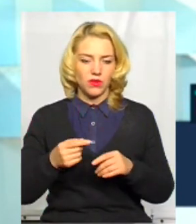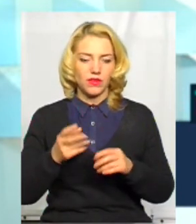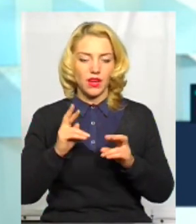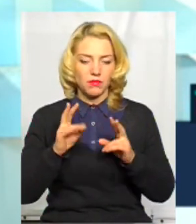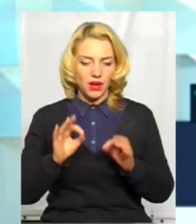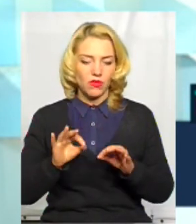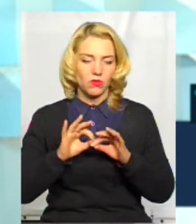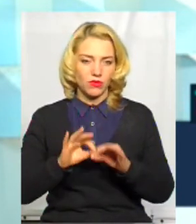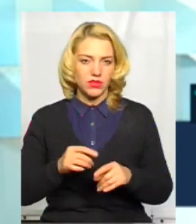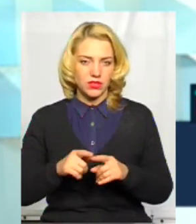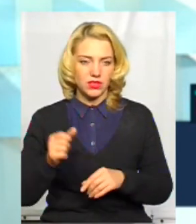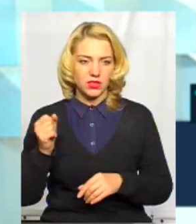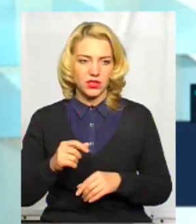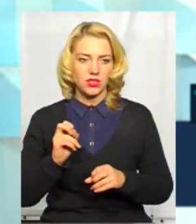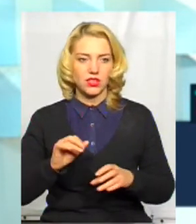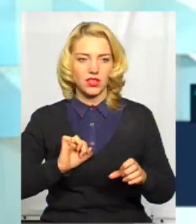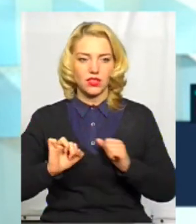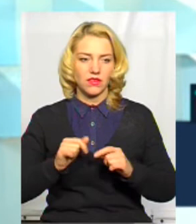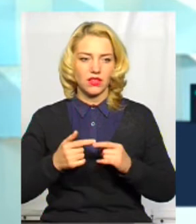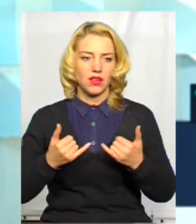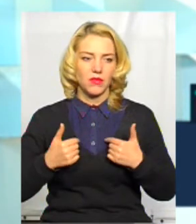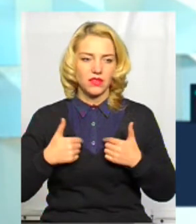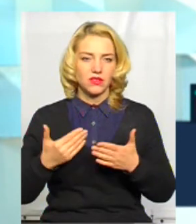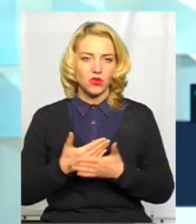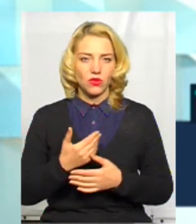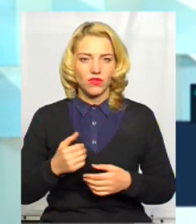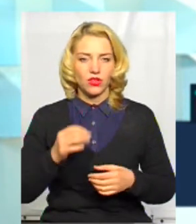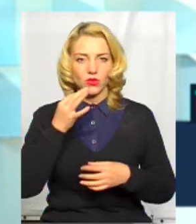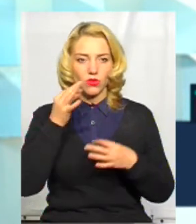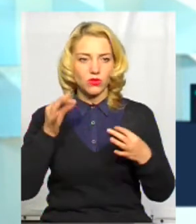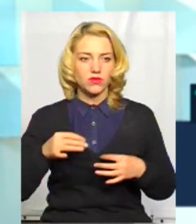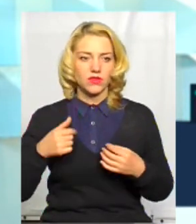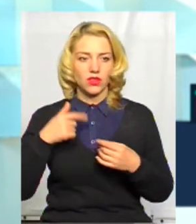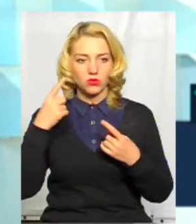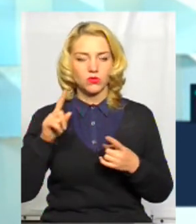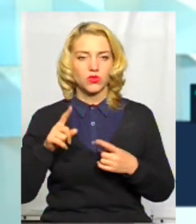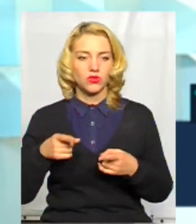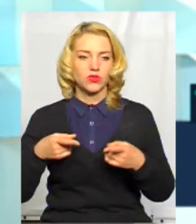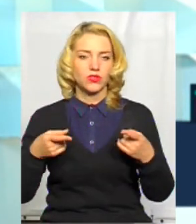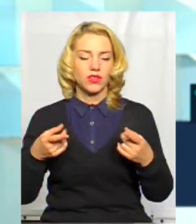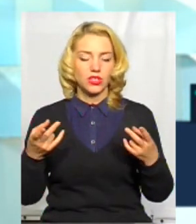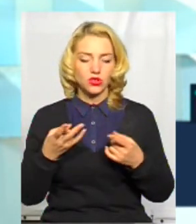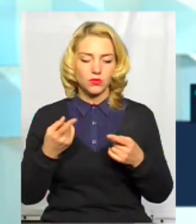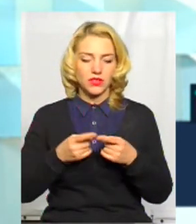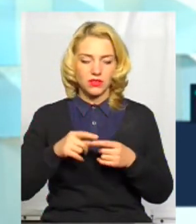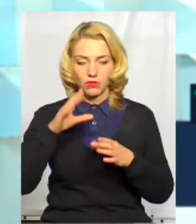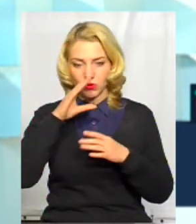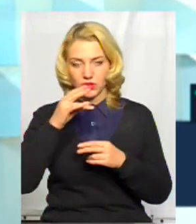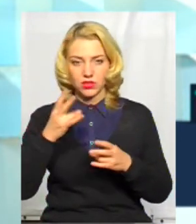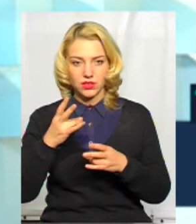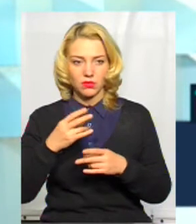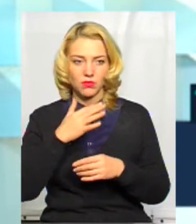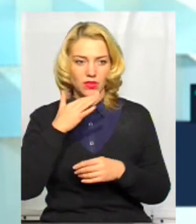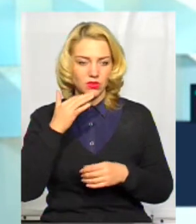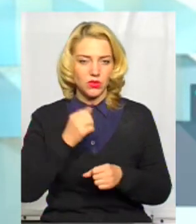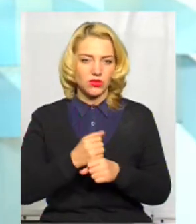області. Тому що для мене це достатньо новий досвід. Я думаю, що, звичайно, щоб з цим поритися, треба багато працювати. Тому я